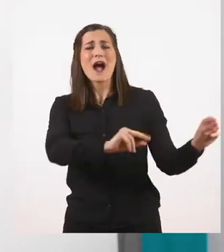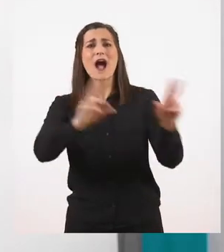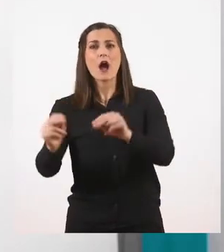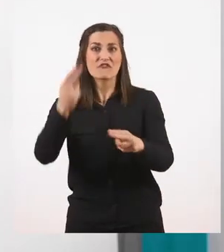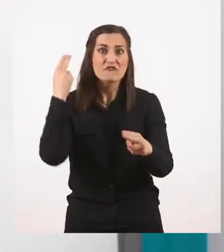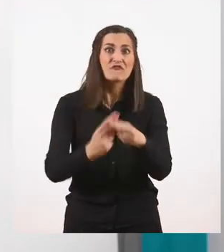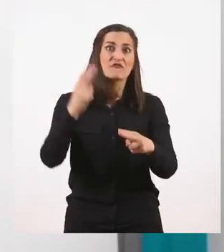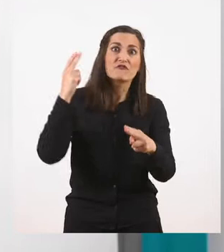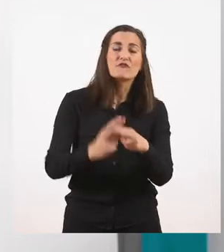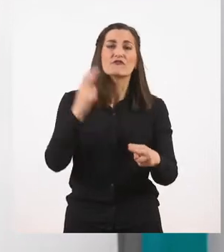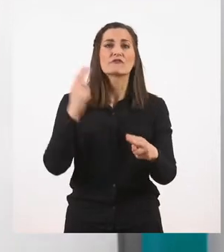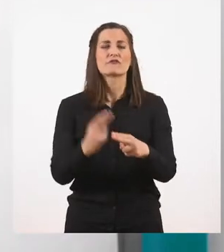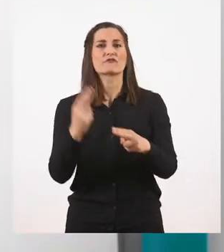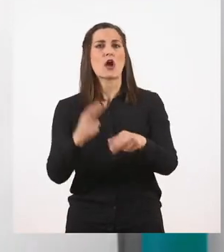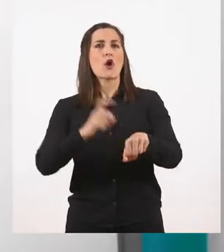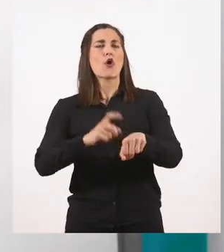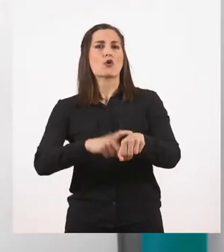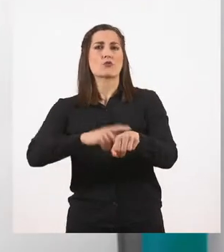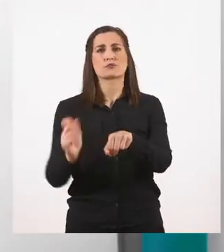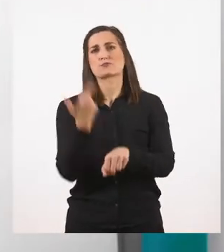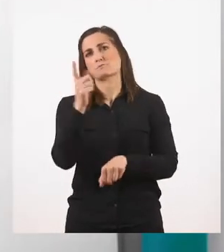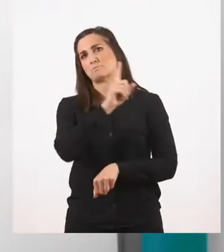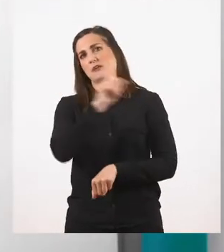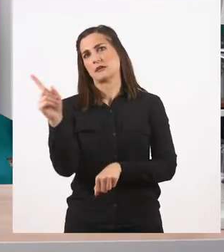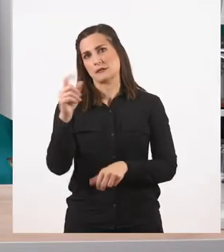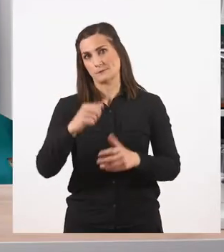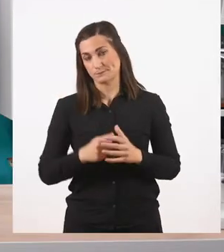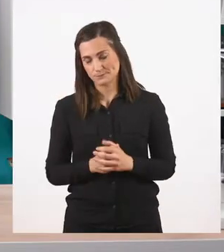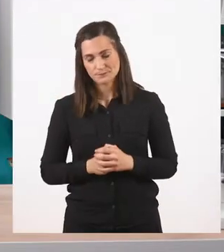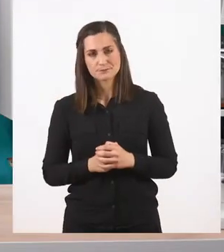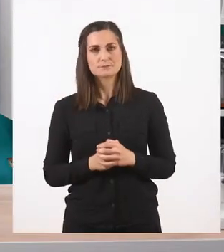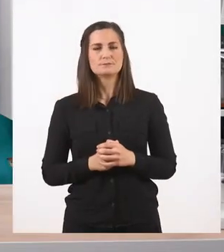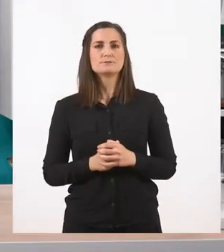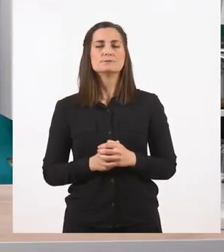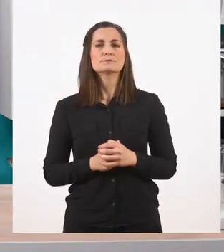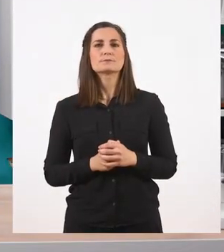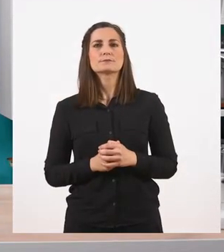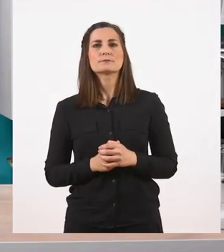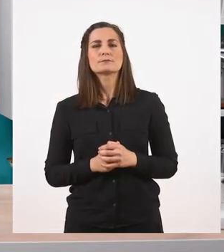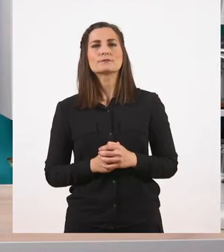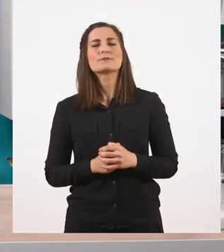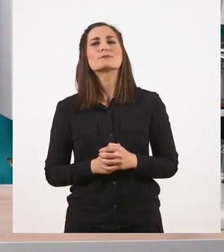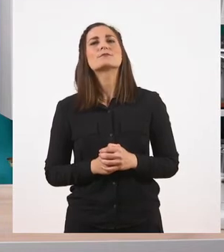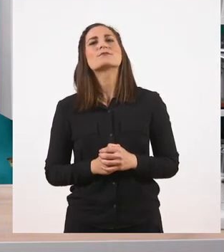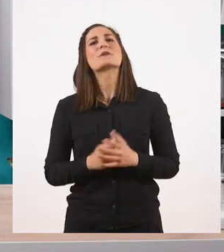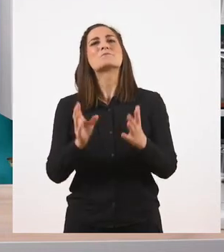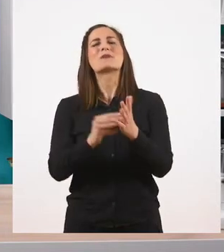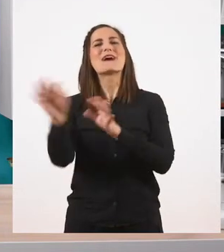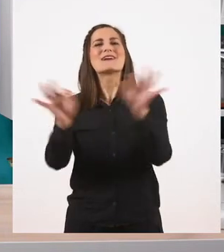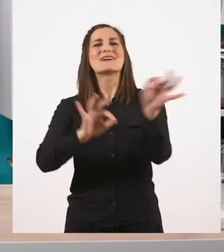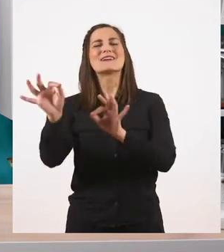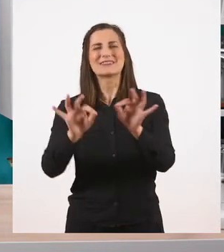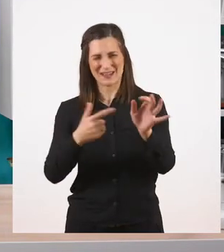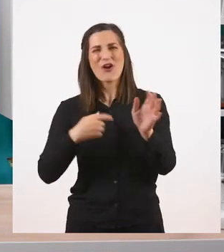δείξουμε ότι ο χρόνος έχει αξία, ότι είναι πολύτιμος. Αν θέλαμε να τον παραστήσουμε σχηματικά,